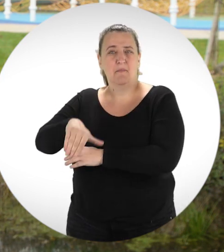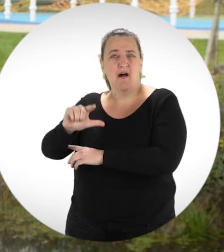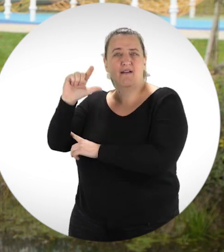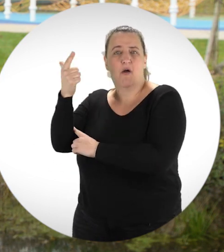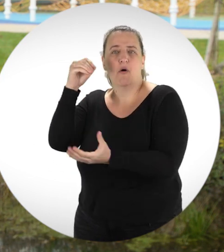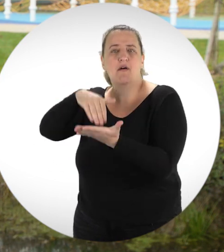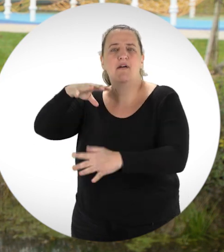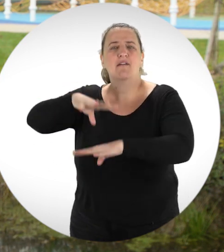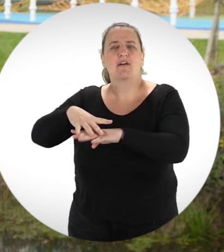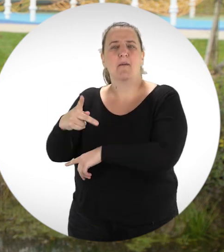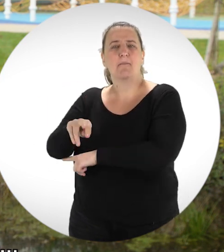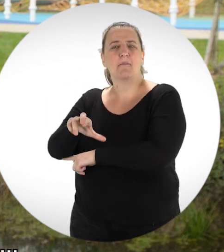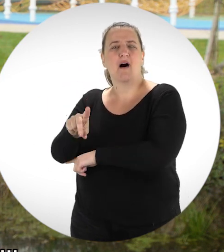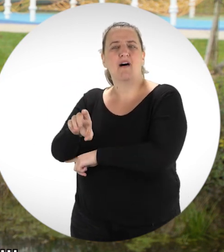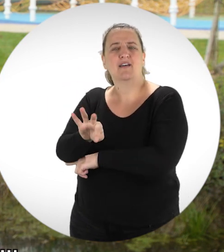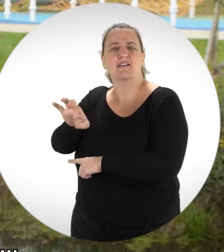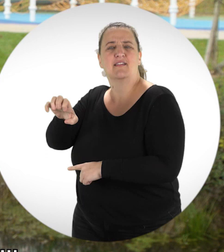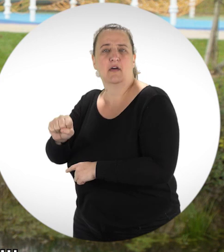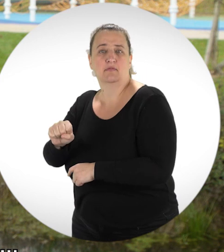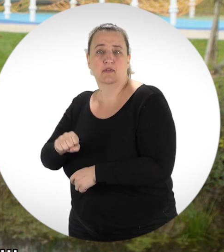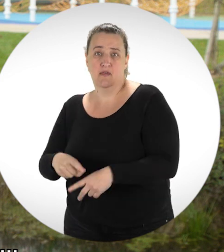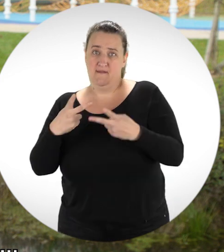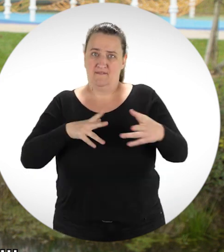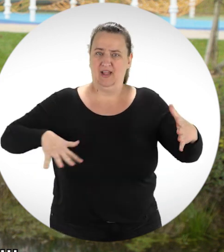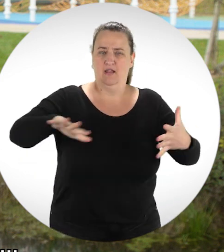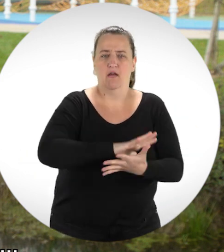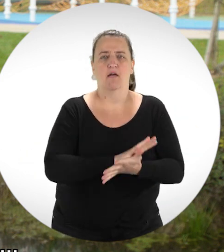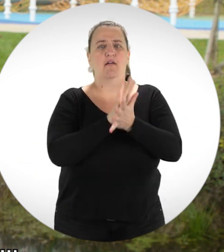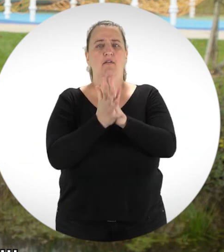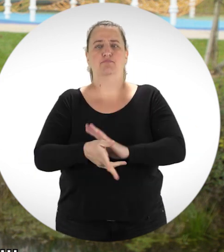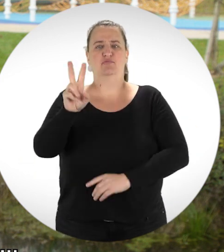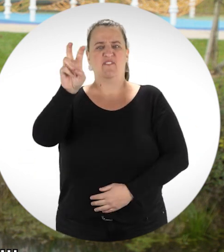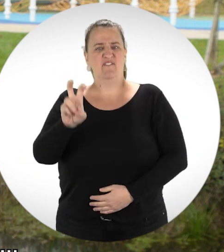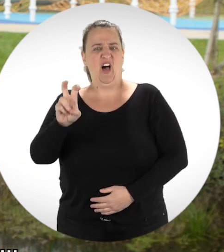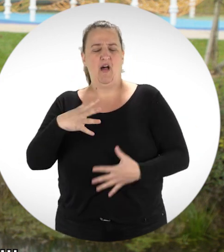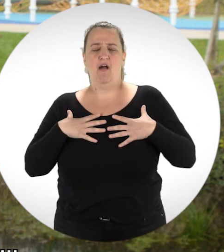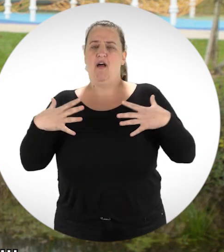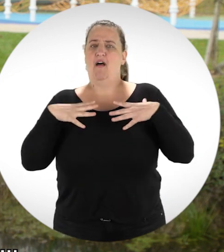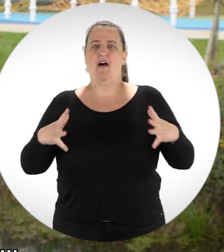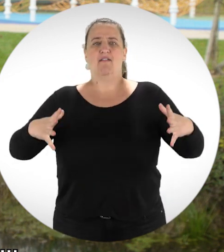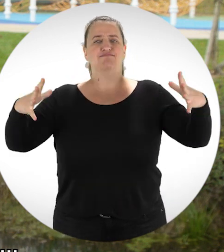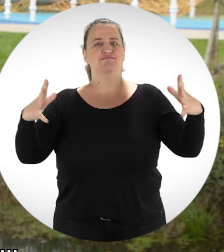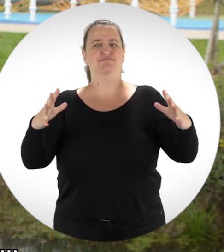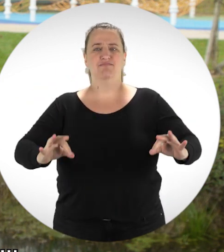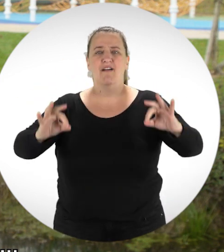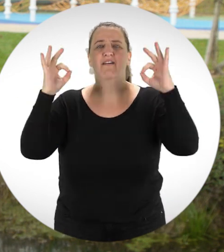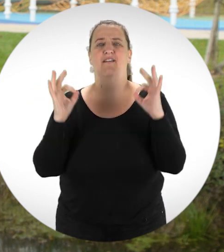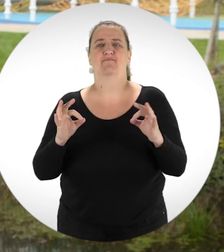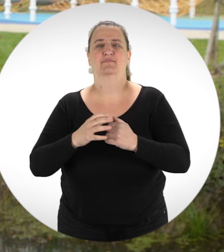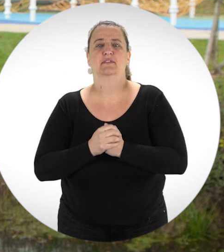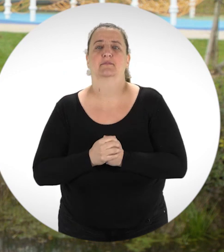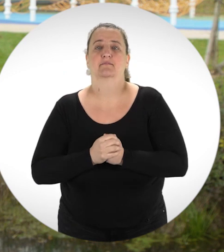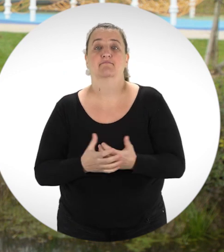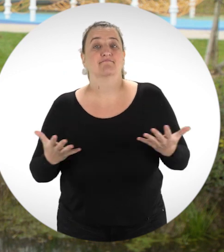dans le quartier des Pradettes. Tout cela pour que nous ayons une ville plus respirable et plus verte.